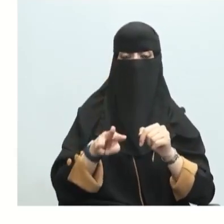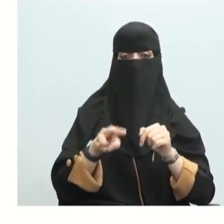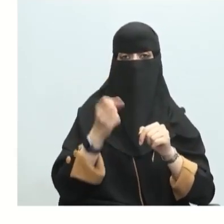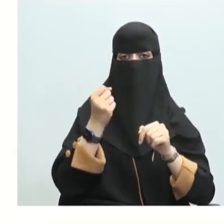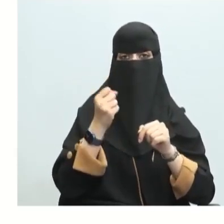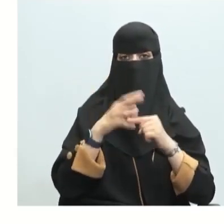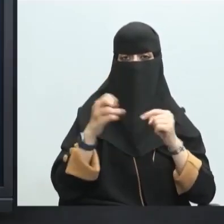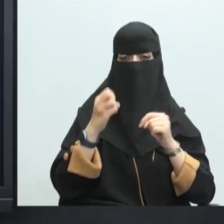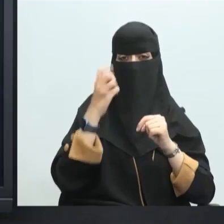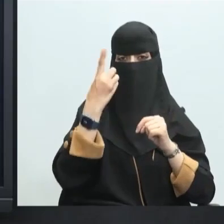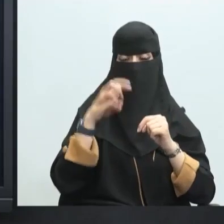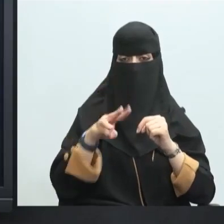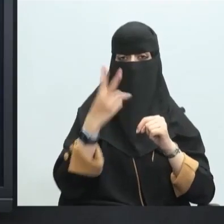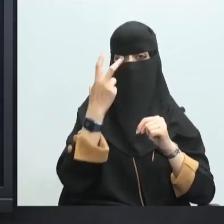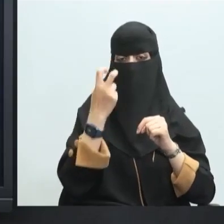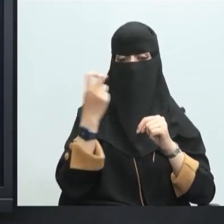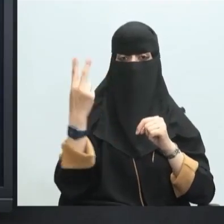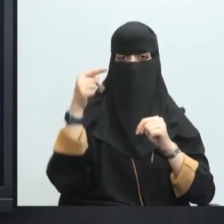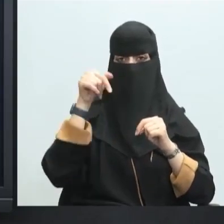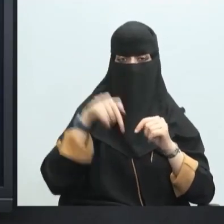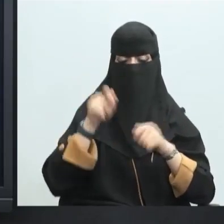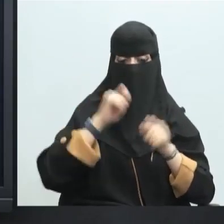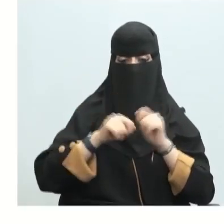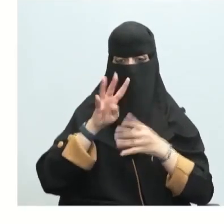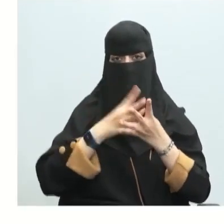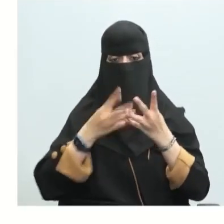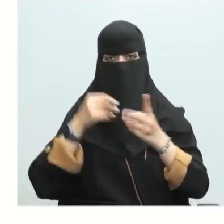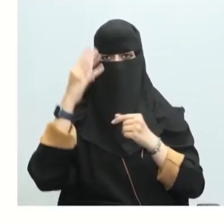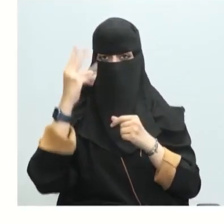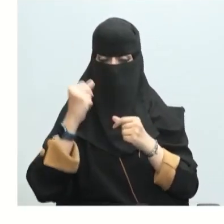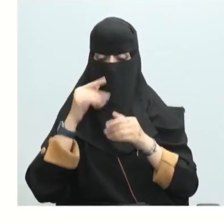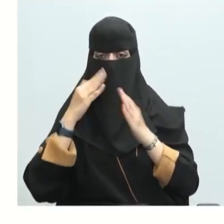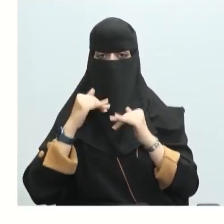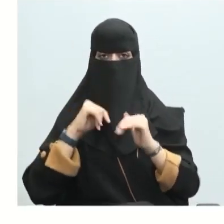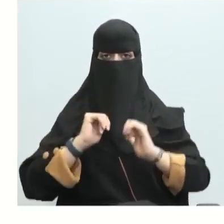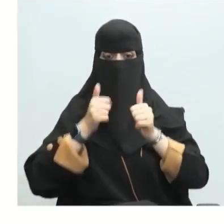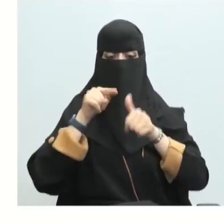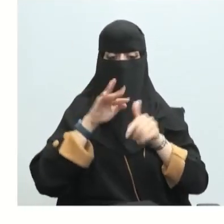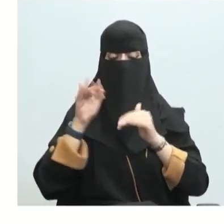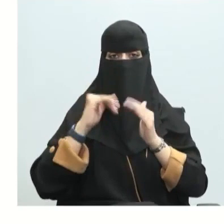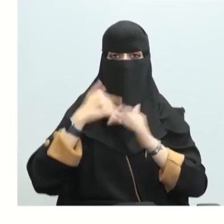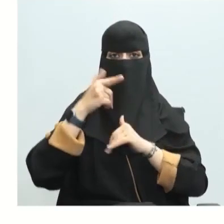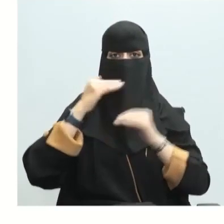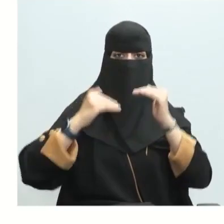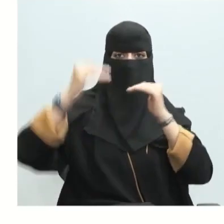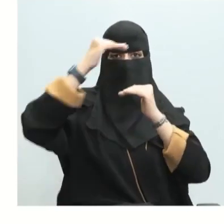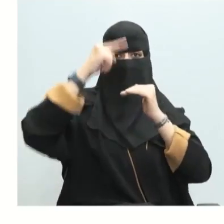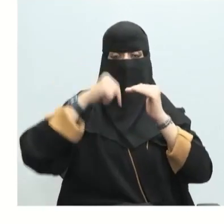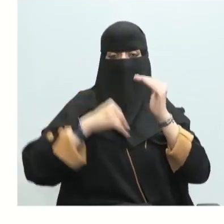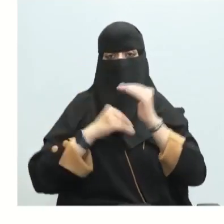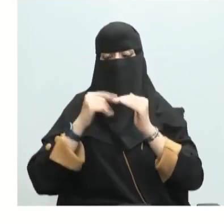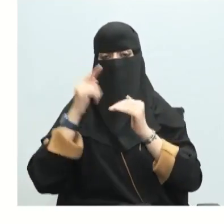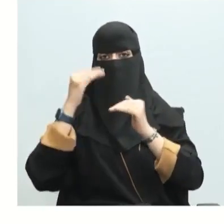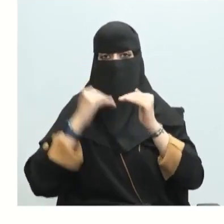تستطيع أن تكوين تدريج وتضع في هذه الأرقام ومن سيكون أعلى من من من